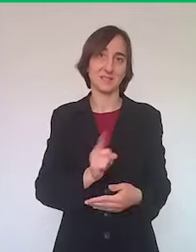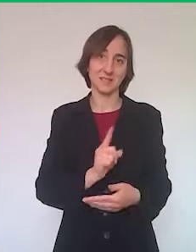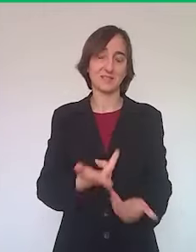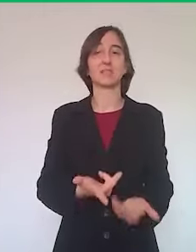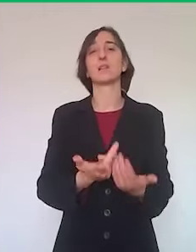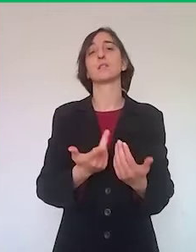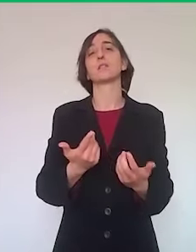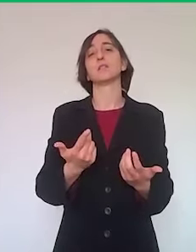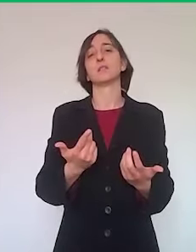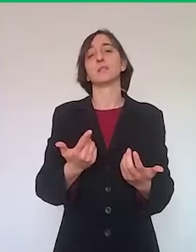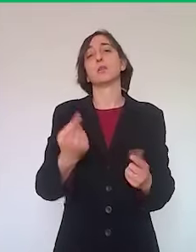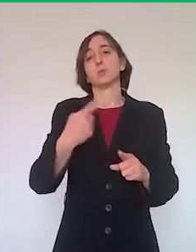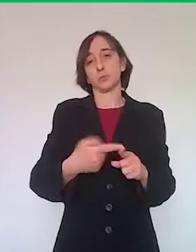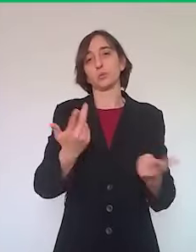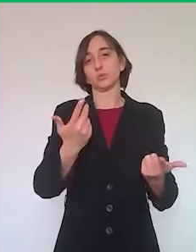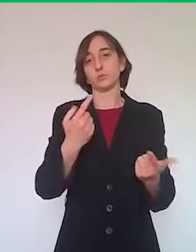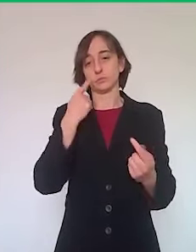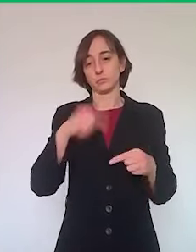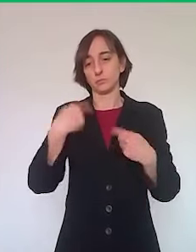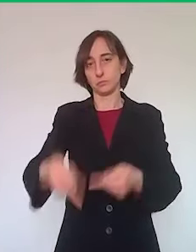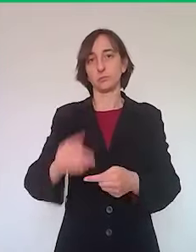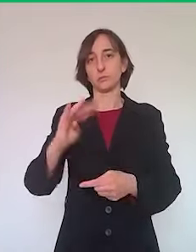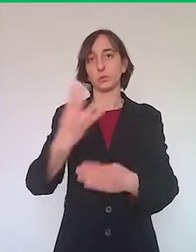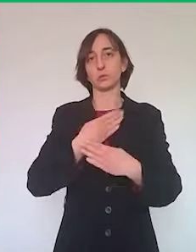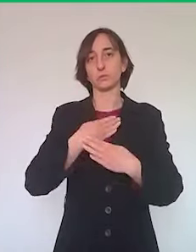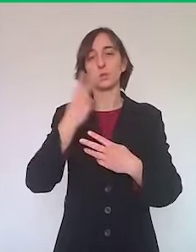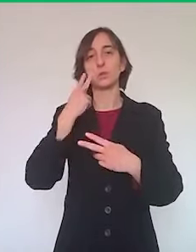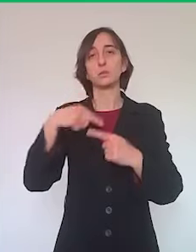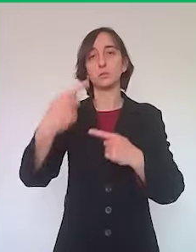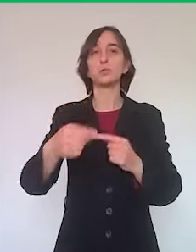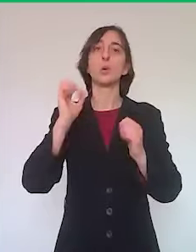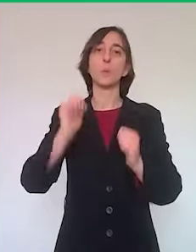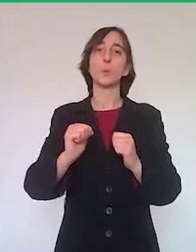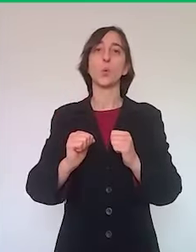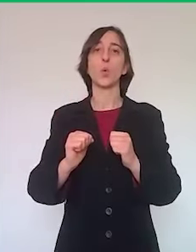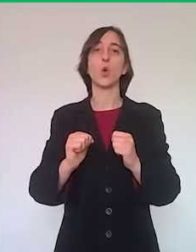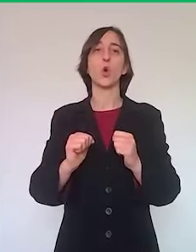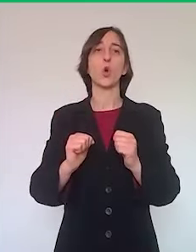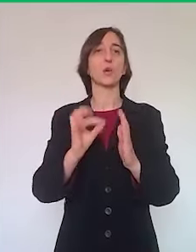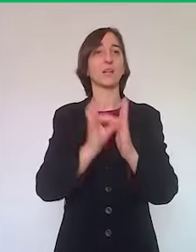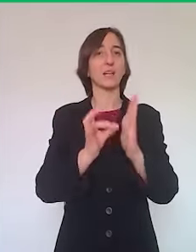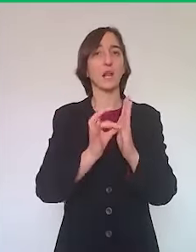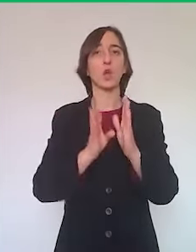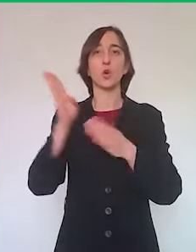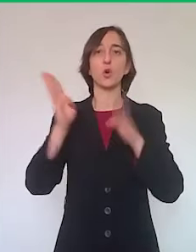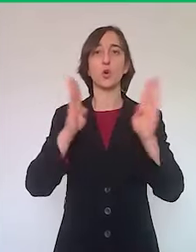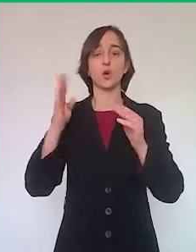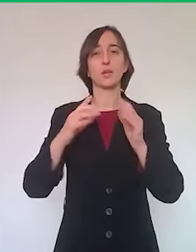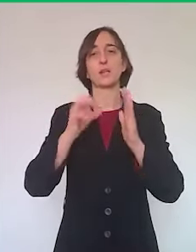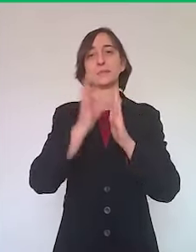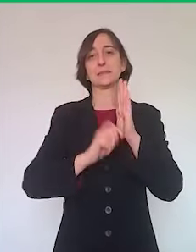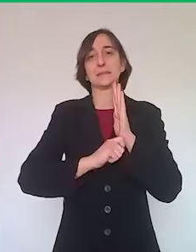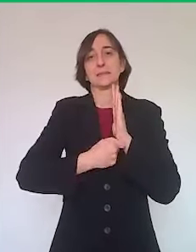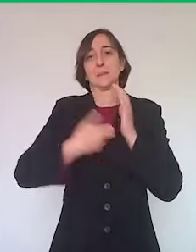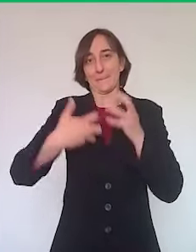regole di ingaggio per gli spostamenti con gli altri paesi, un regime un po' meno restrittivo. In ogni caso, congratulazioni a loro e congratulazioni